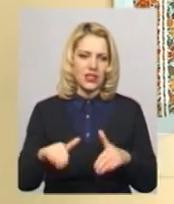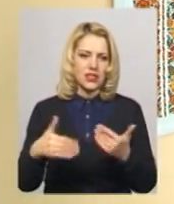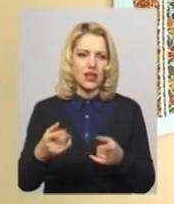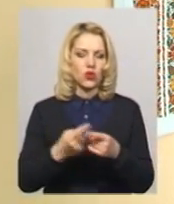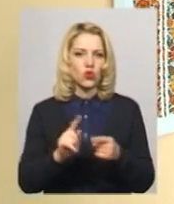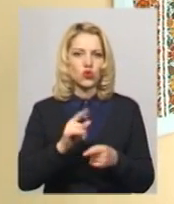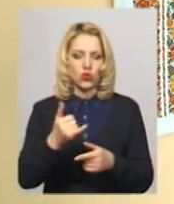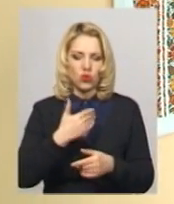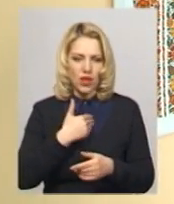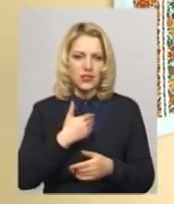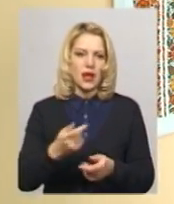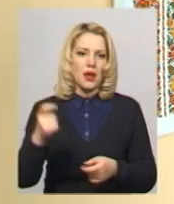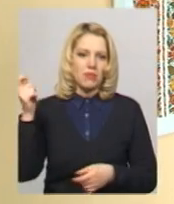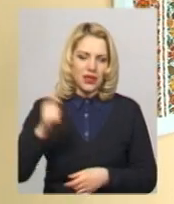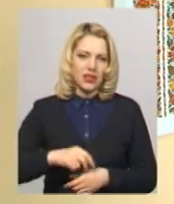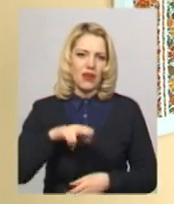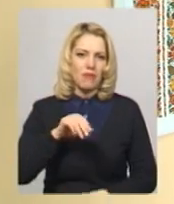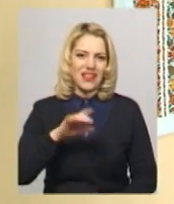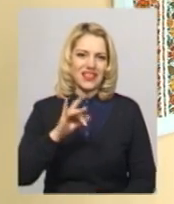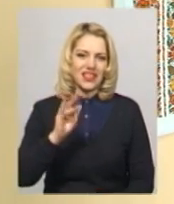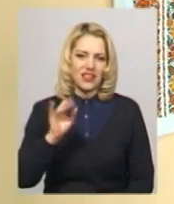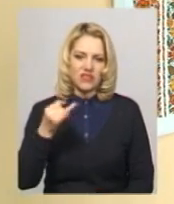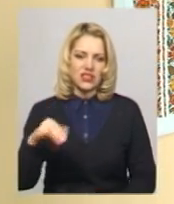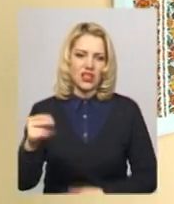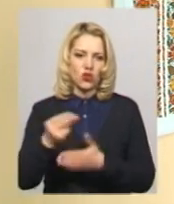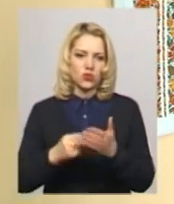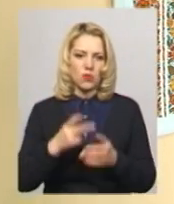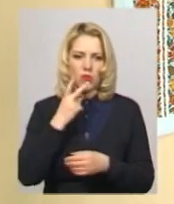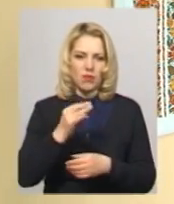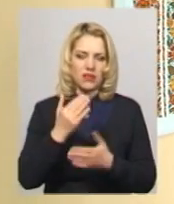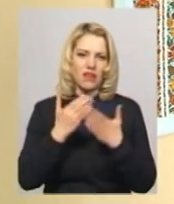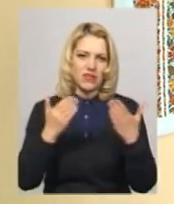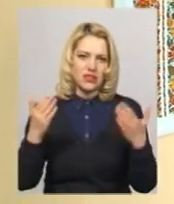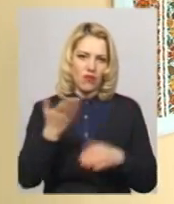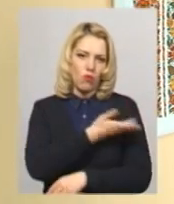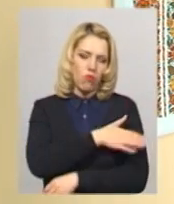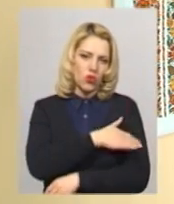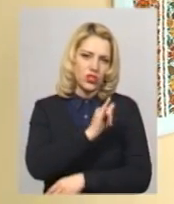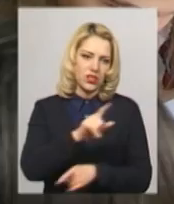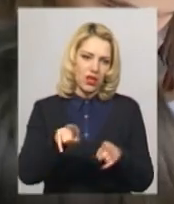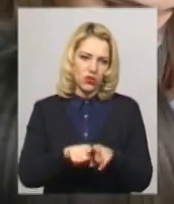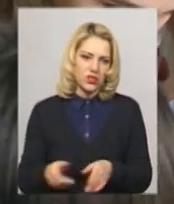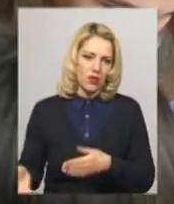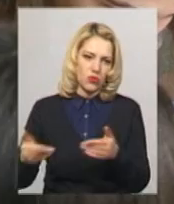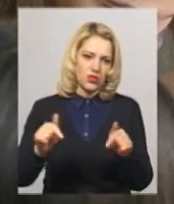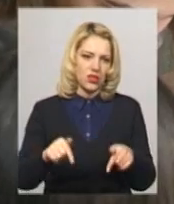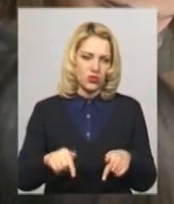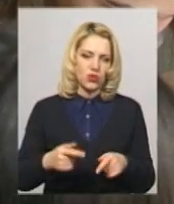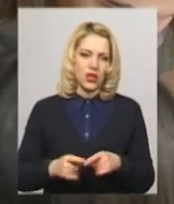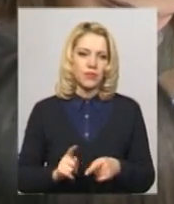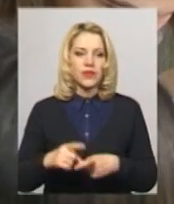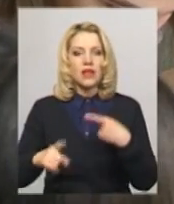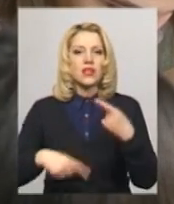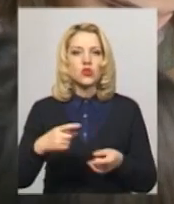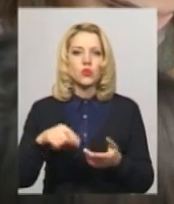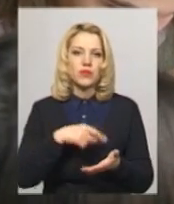саме до нас приїхав петриківський розпис. Вони побачили десь на виставці в Польщі і запросили також сюди. Наступним містом, де